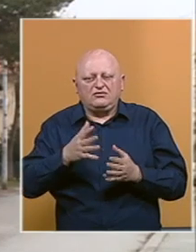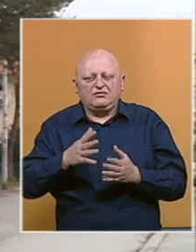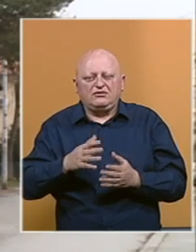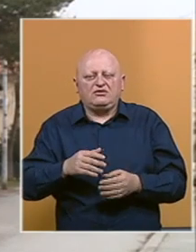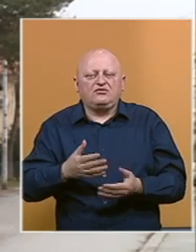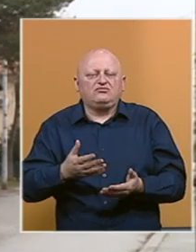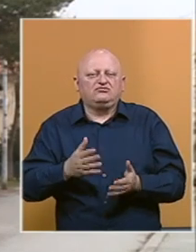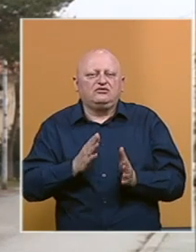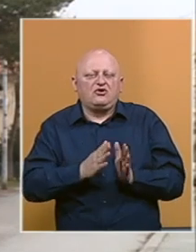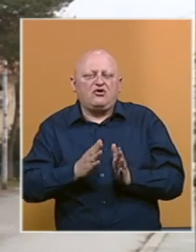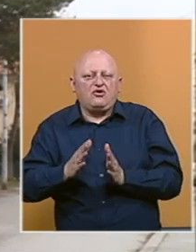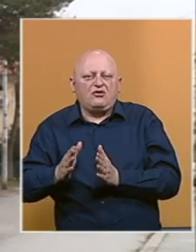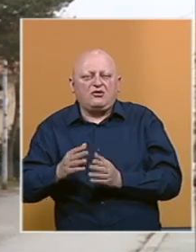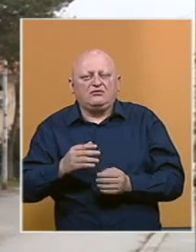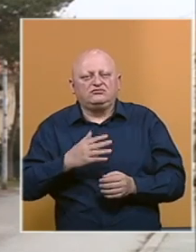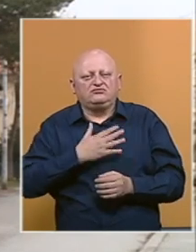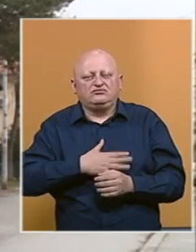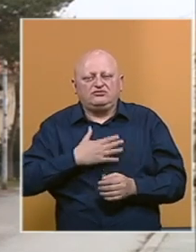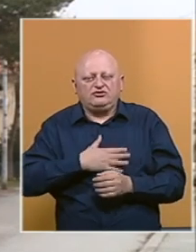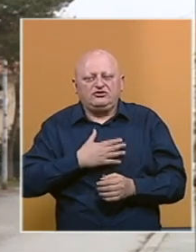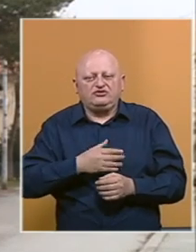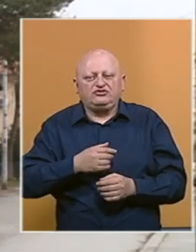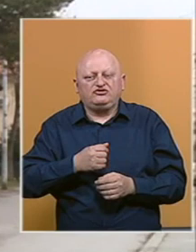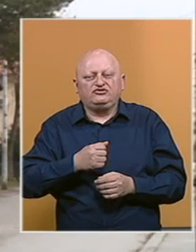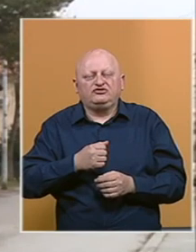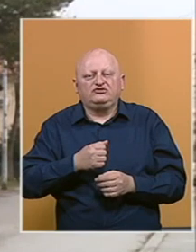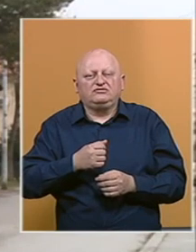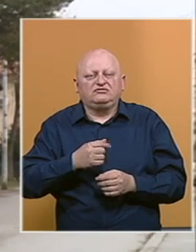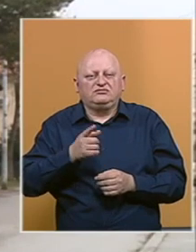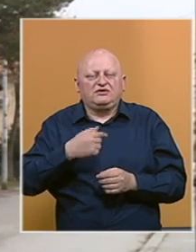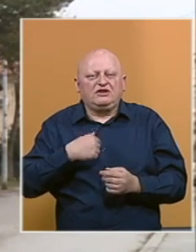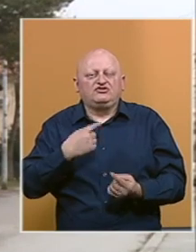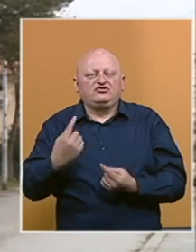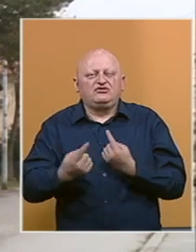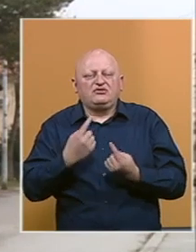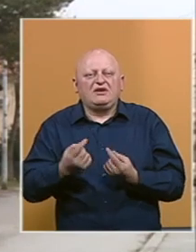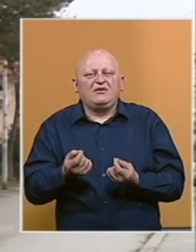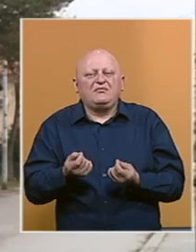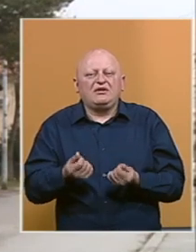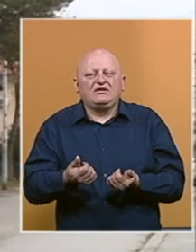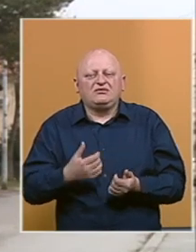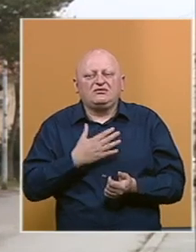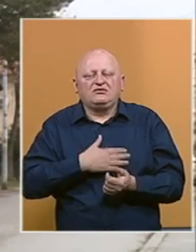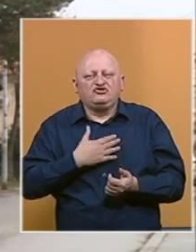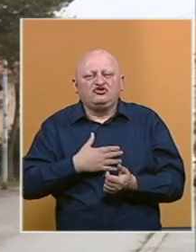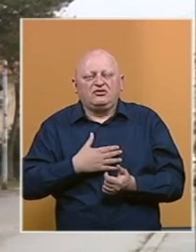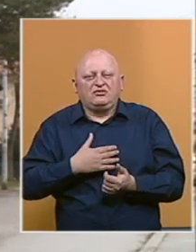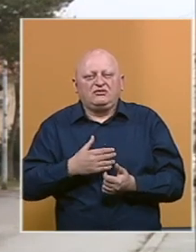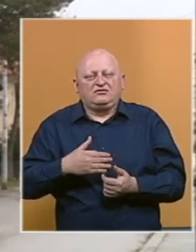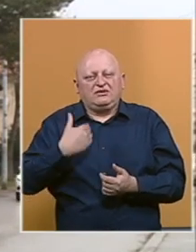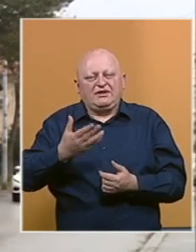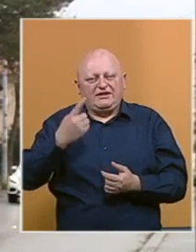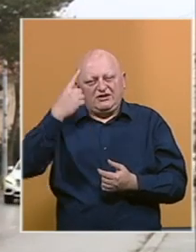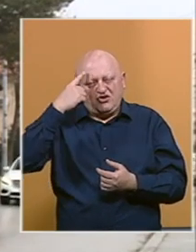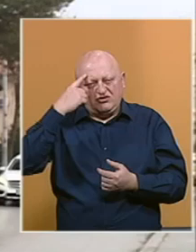kontinuitetu i želi da procijeni naše ovdje stanje i prilike i želi da nam da